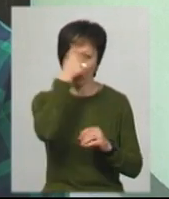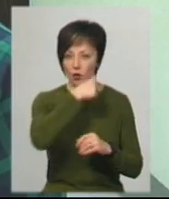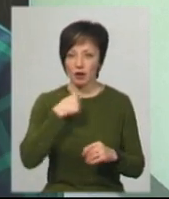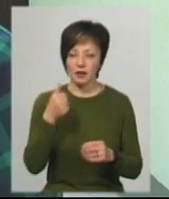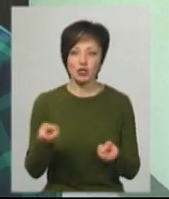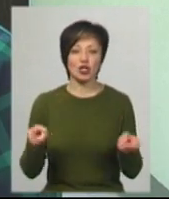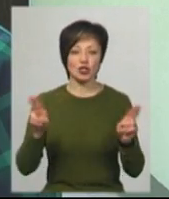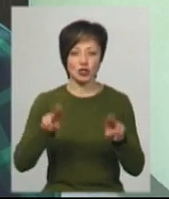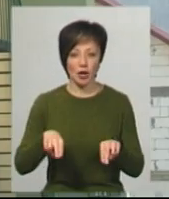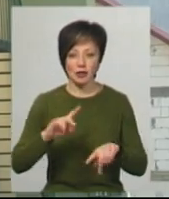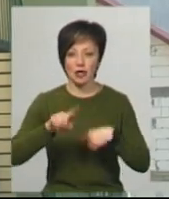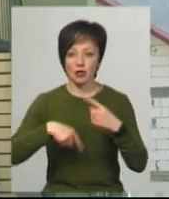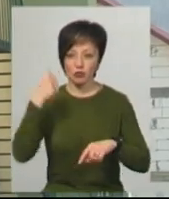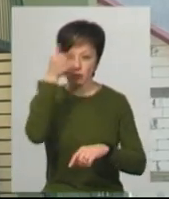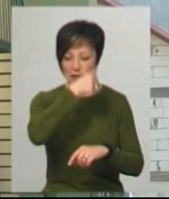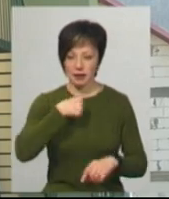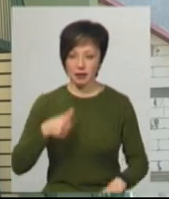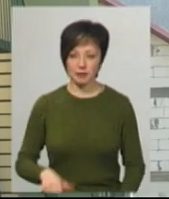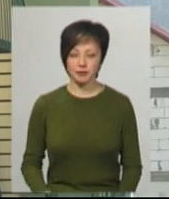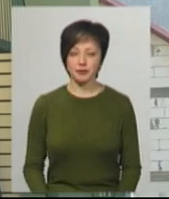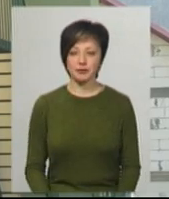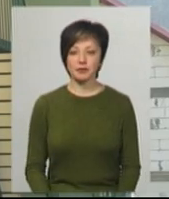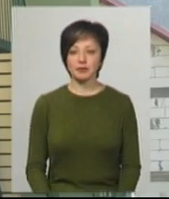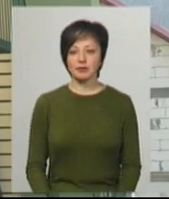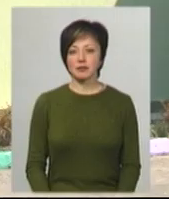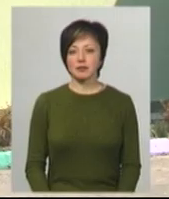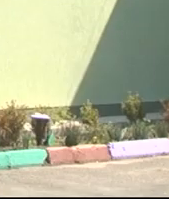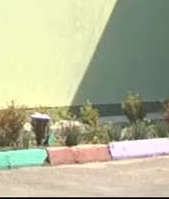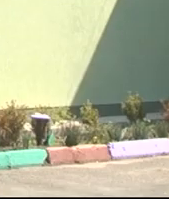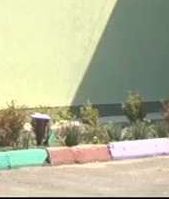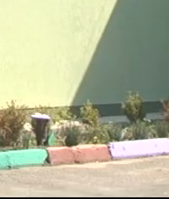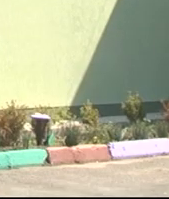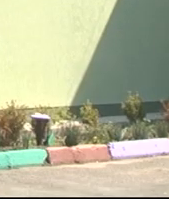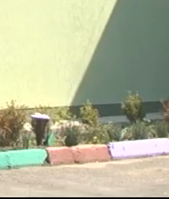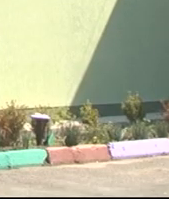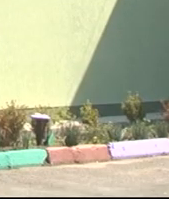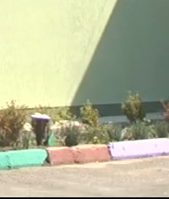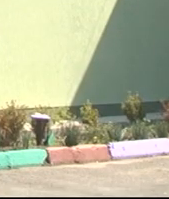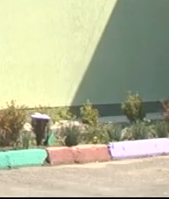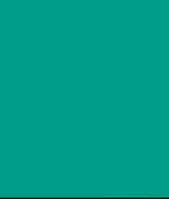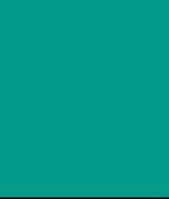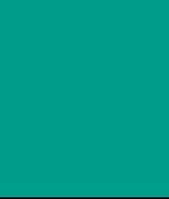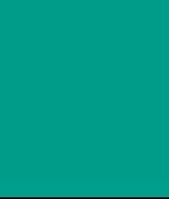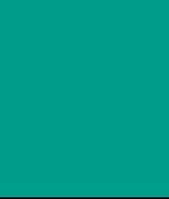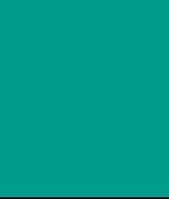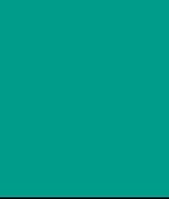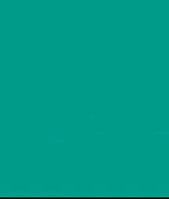вони залишаються ще на наступний рік. Леся Боровець, Віктор Кривий, Іван Мовчан. Новини на Суспільному. Хмельницький.